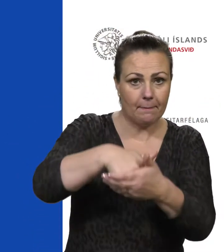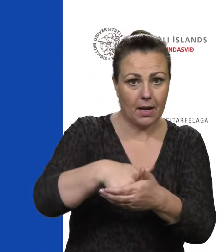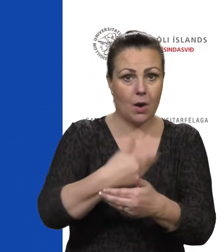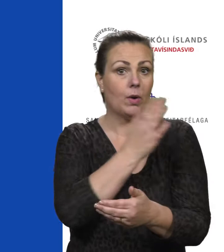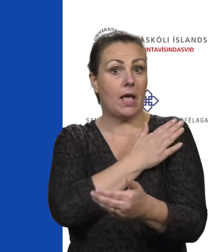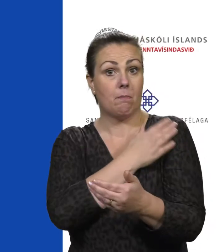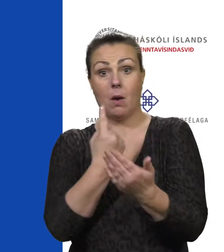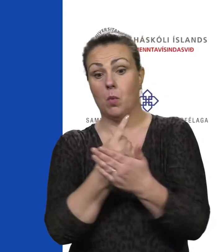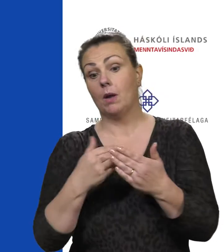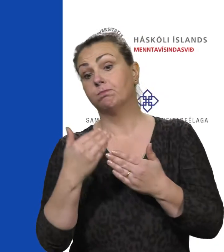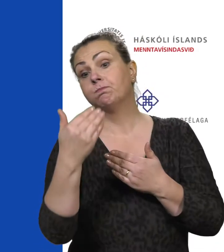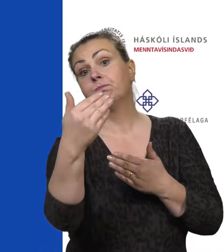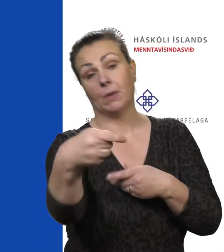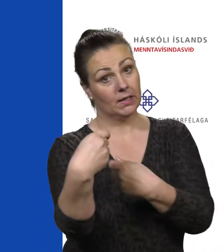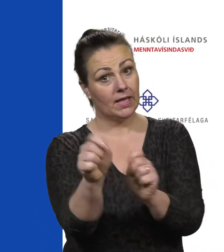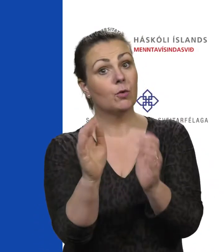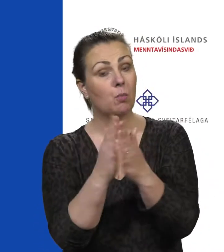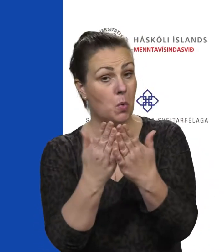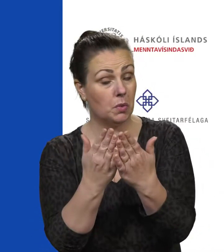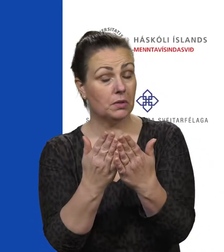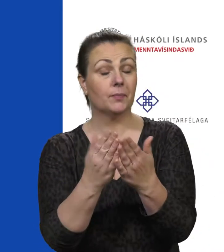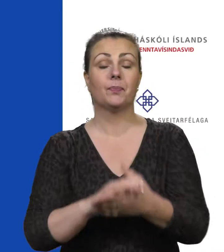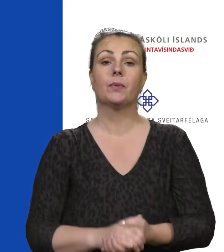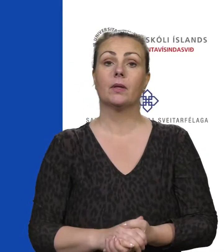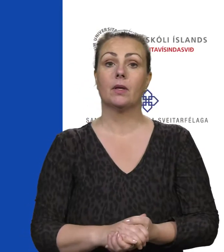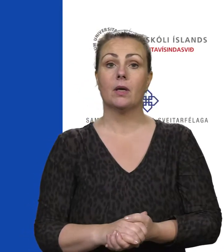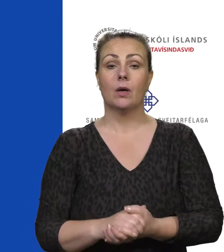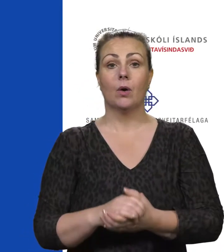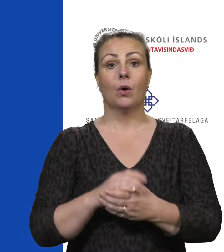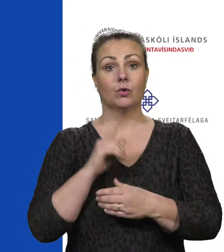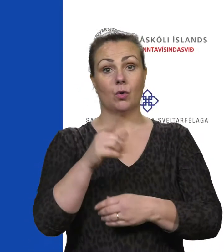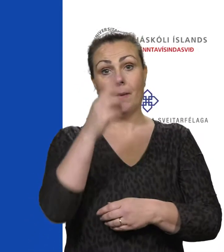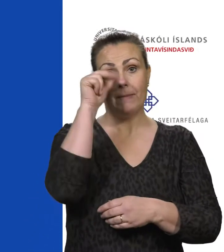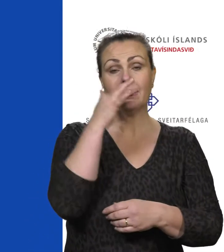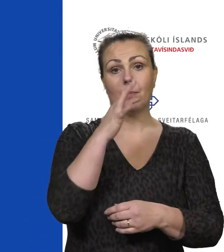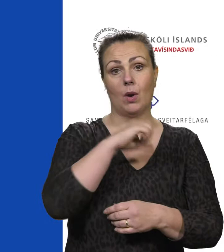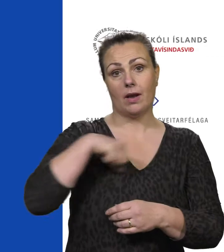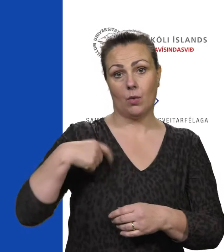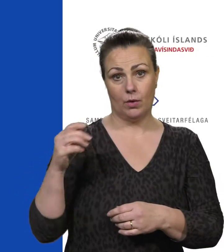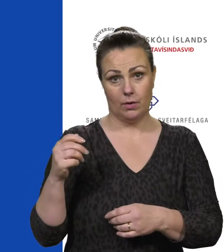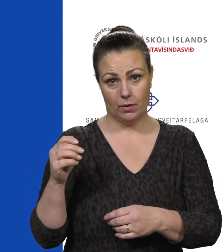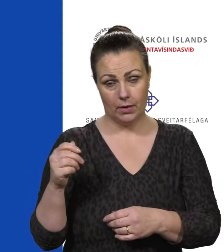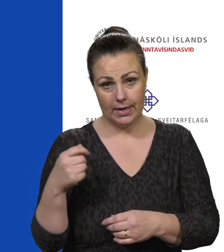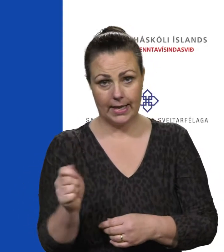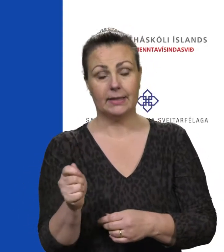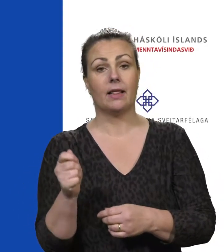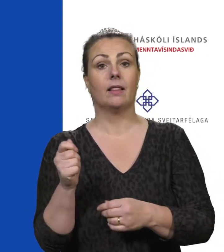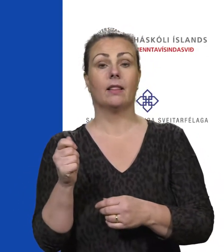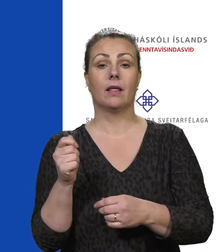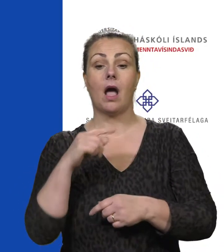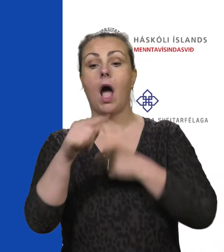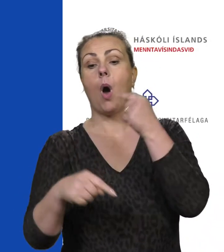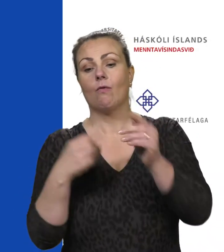sem bók. Samtali verður svo menntamárvæðum til minn hafa frumkvæða því að halda samtalinu